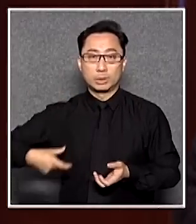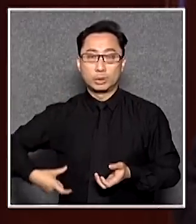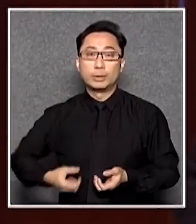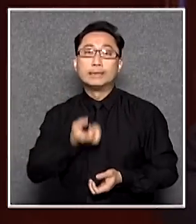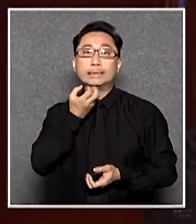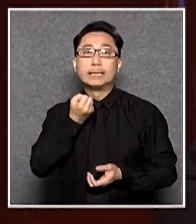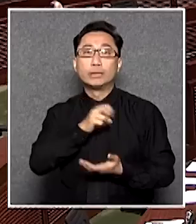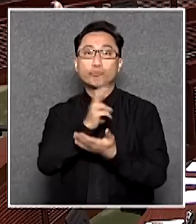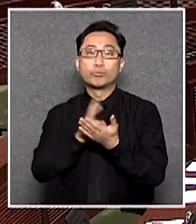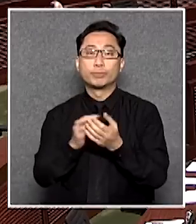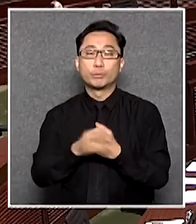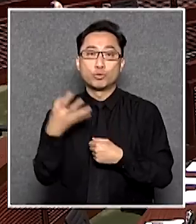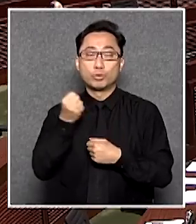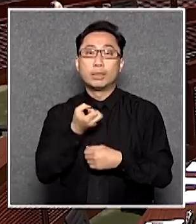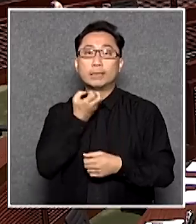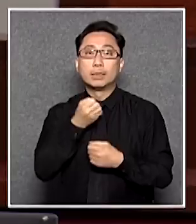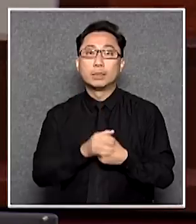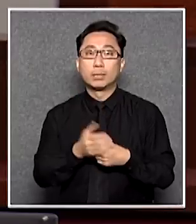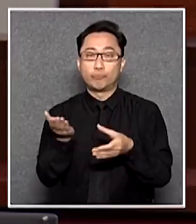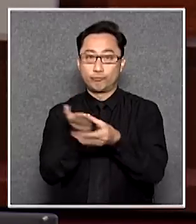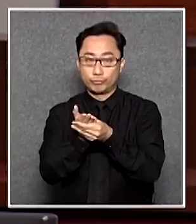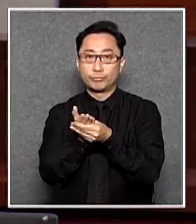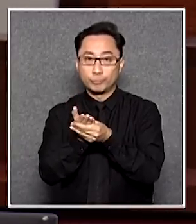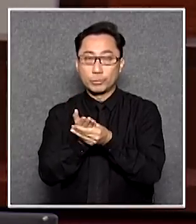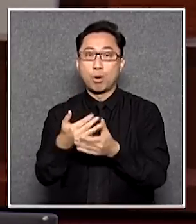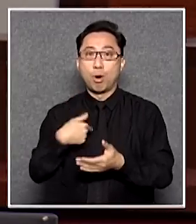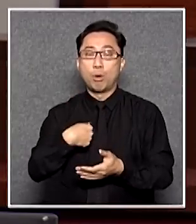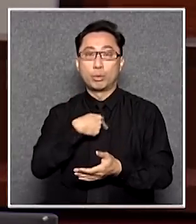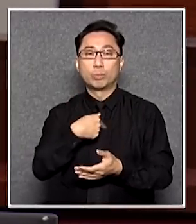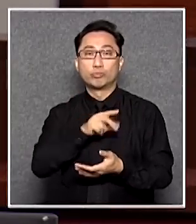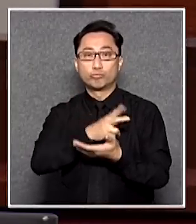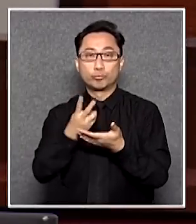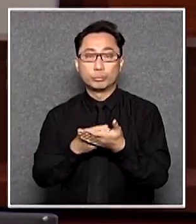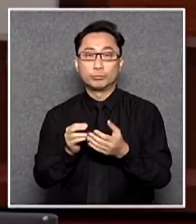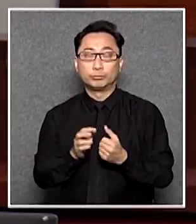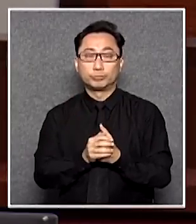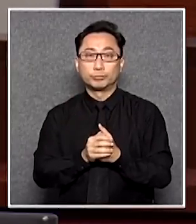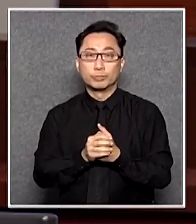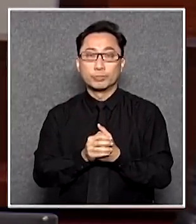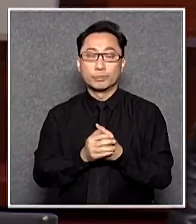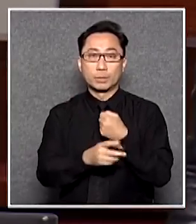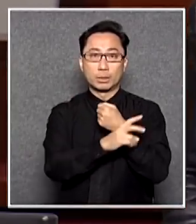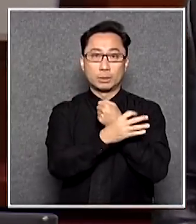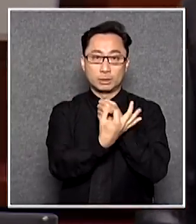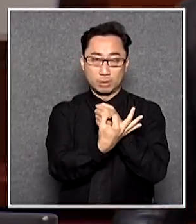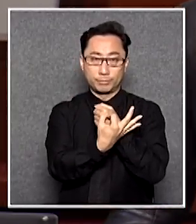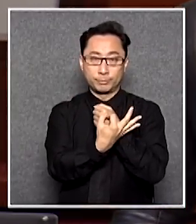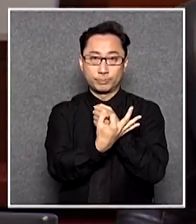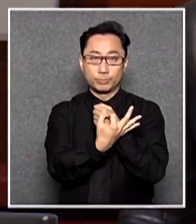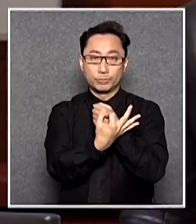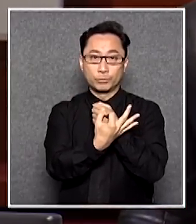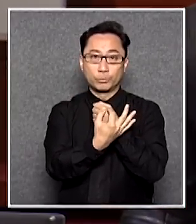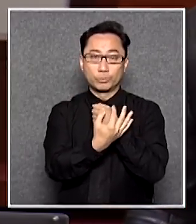議修正案主席,我動議港稿附陸所在的我的修正案以修正第三及